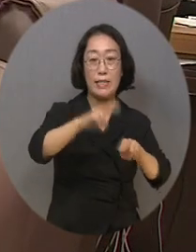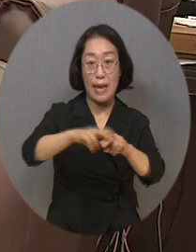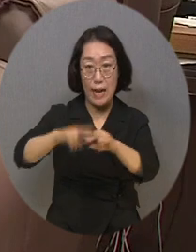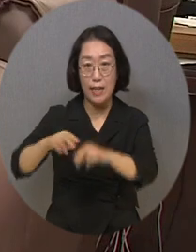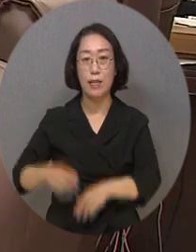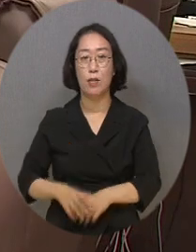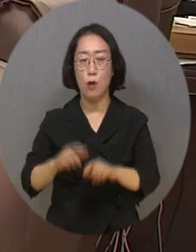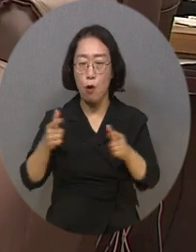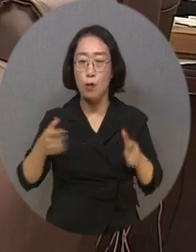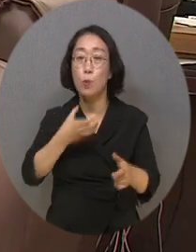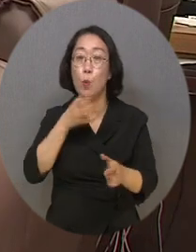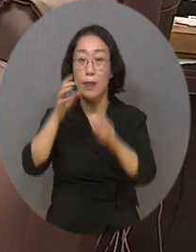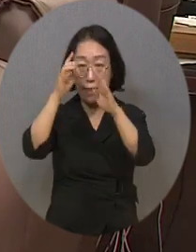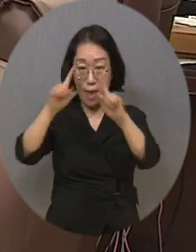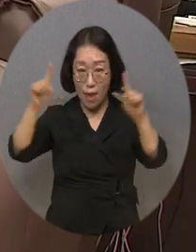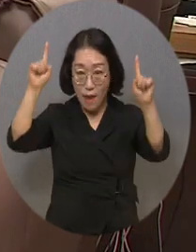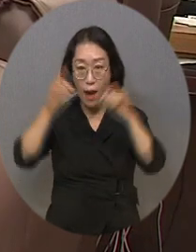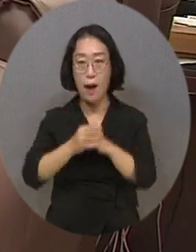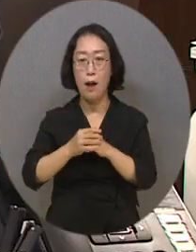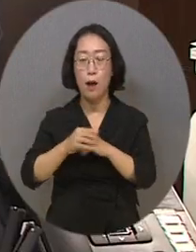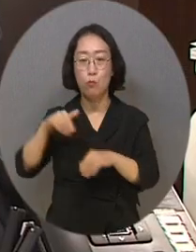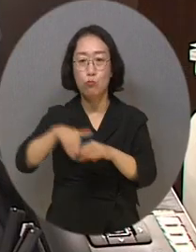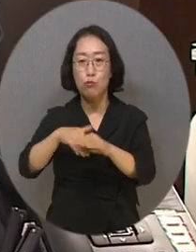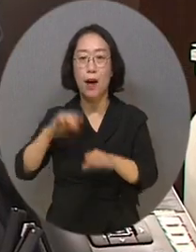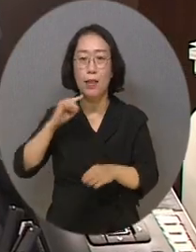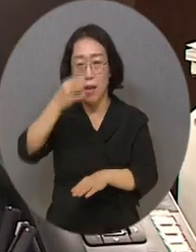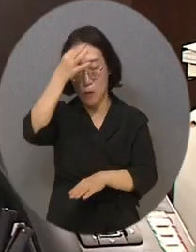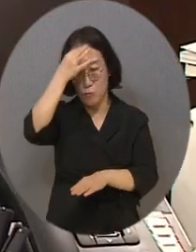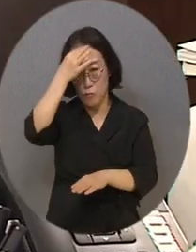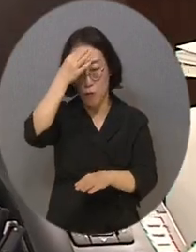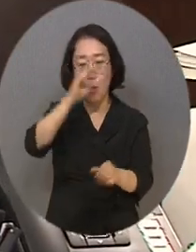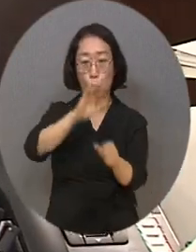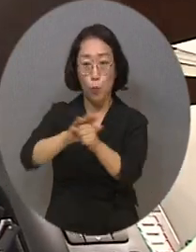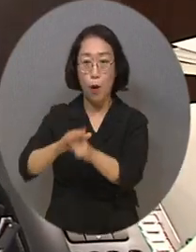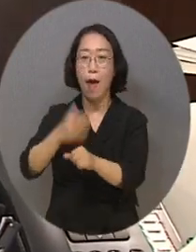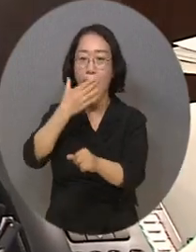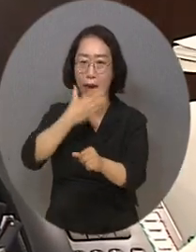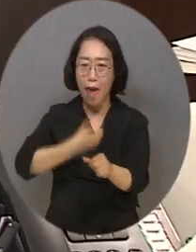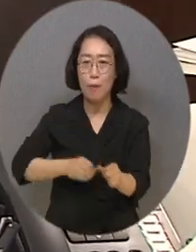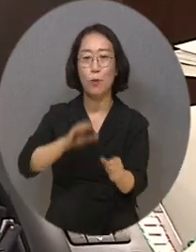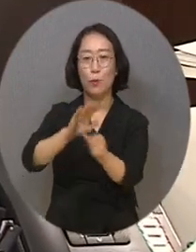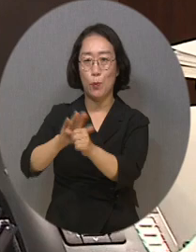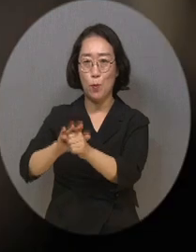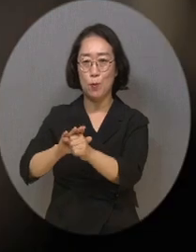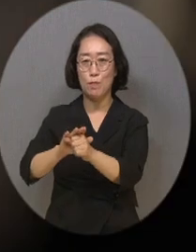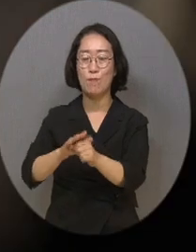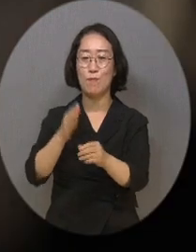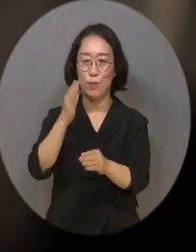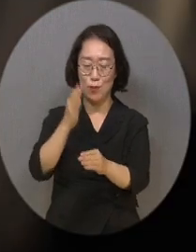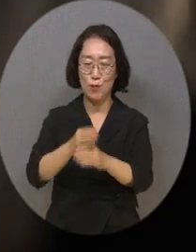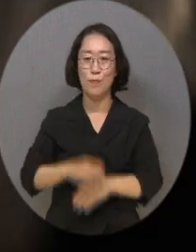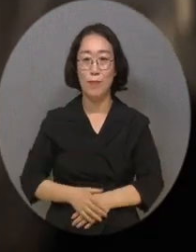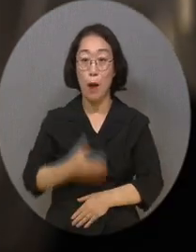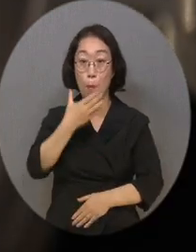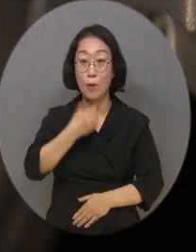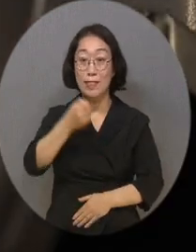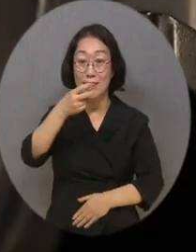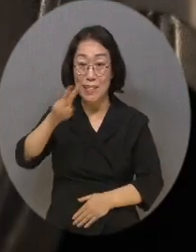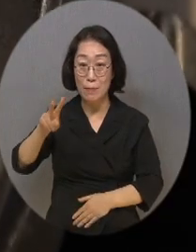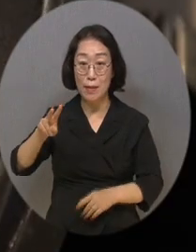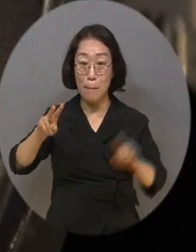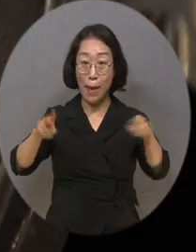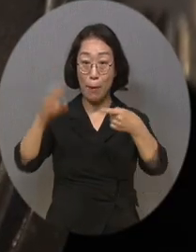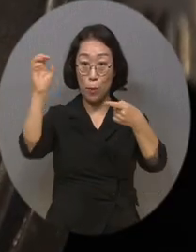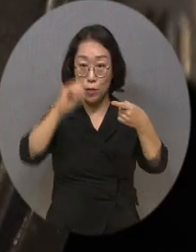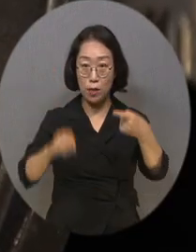문화예술 등 여러 분야에서 노인이 행복한 세상을 만드는 데 헌신하고 있습니다. 복지TV는 100%